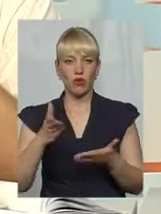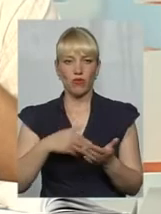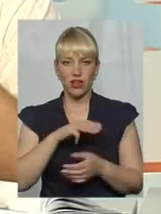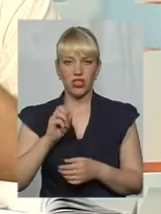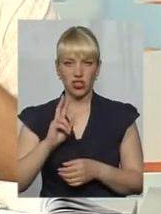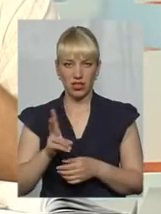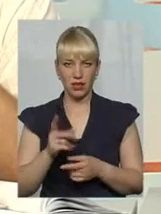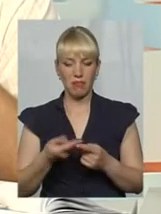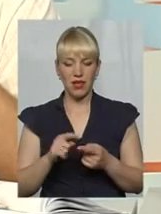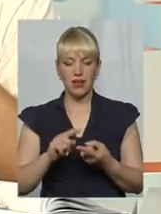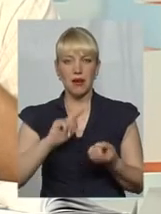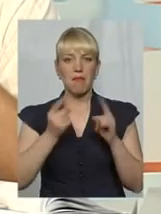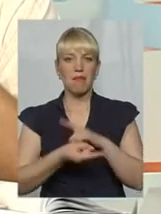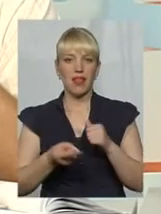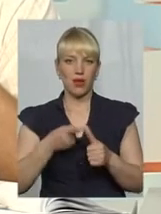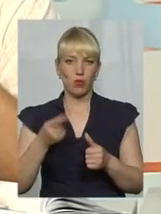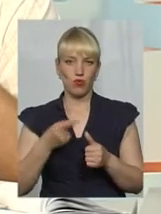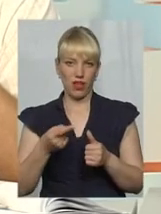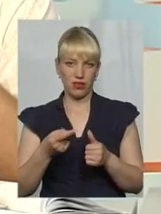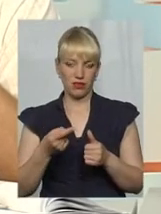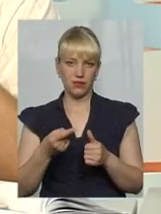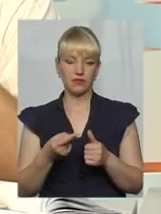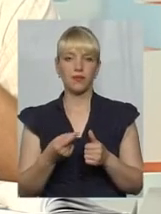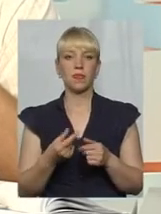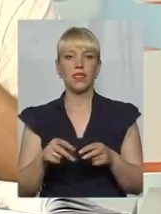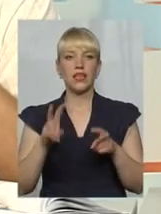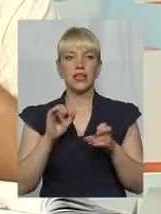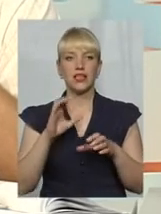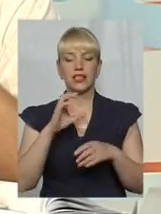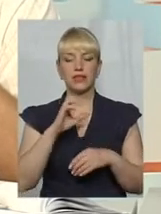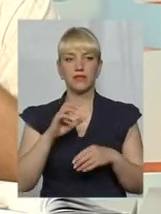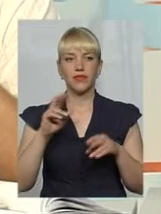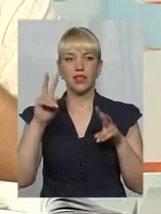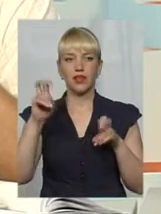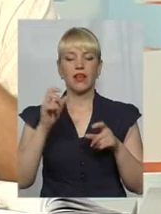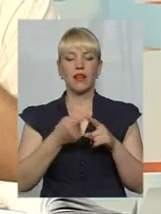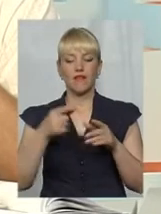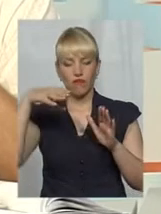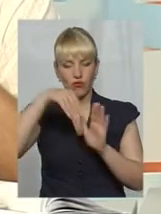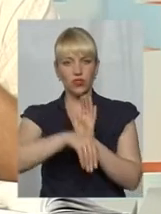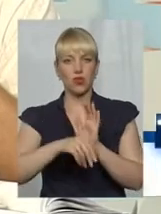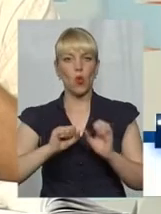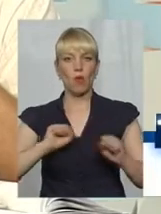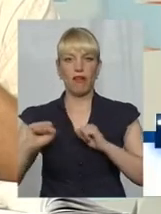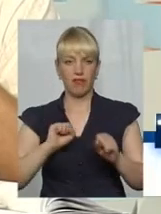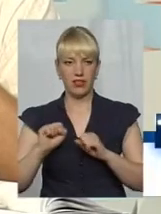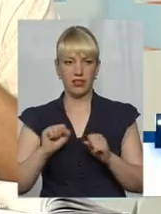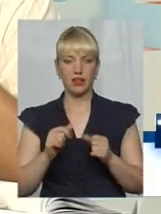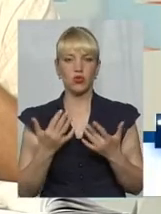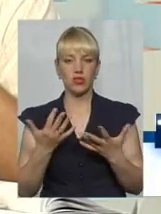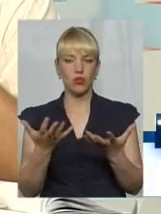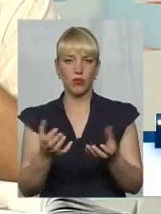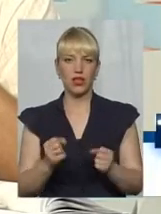Ми їх переіменували, вніс ще їм в статути таку послугу, як управління. Тому що оскільки прийнято